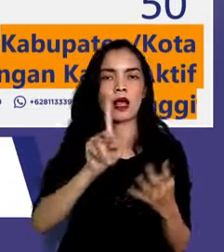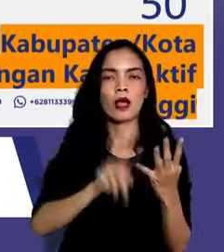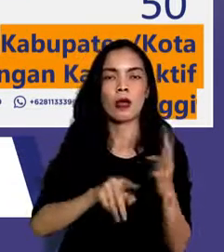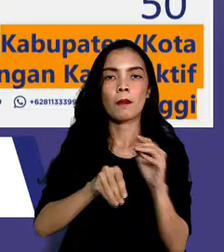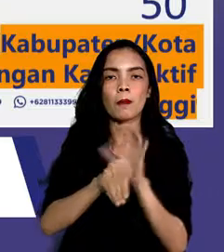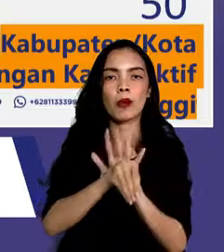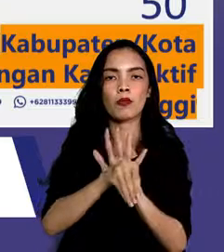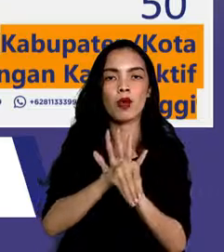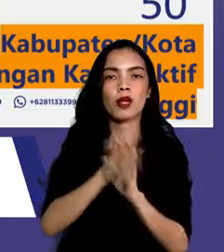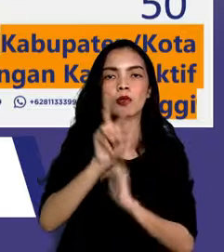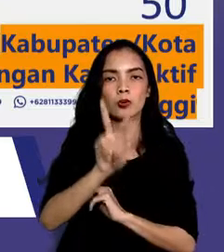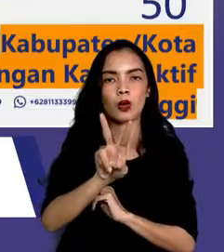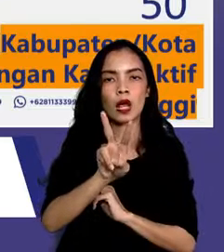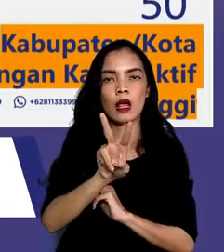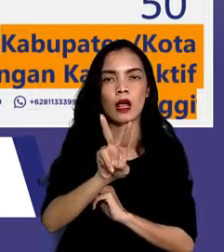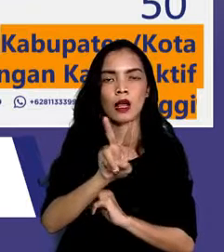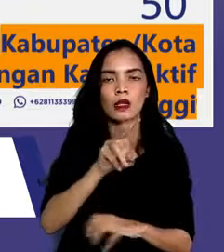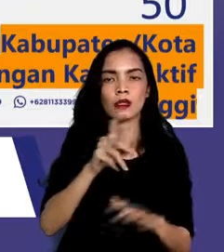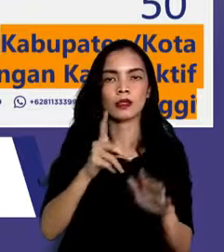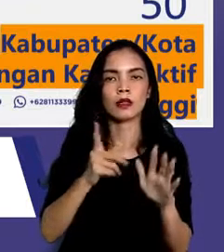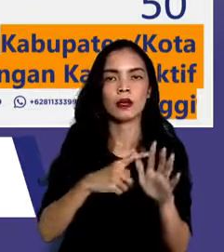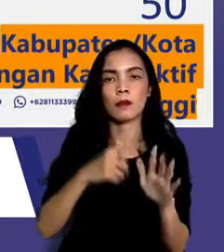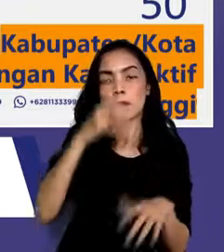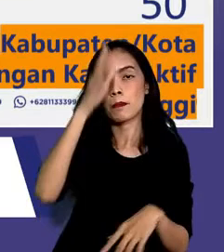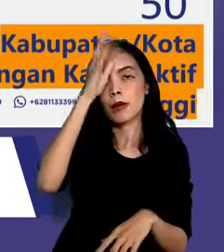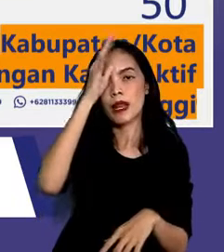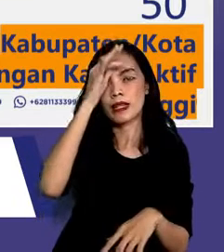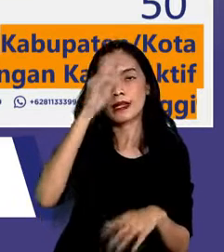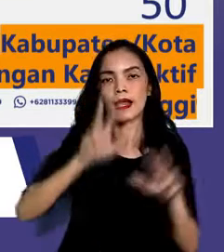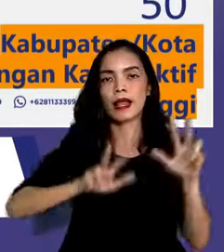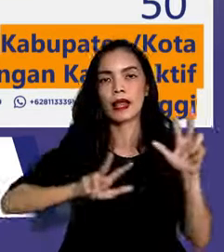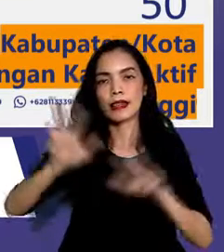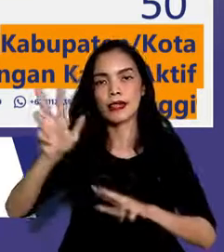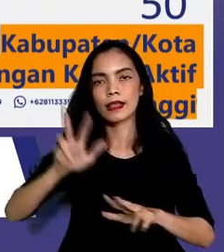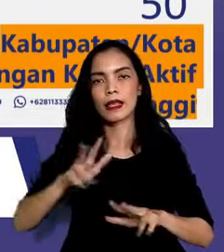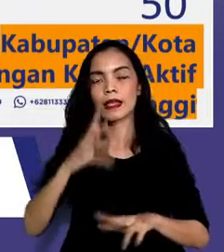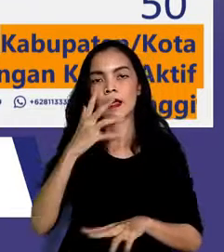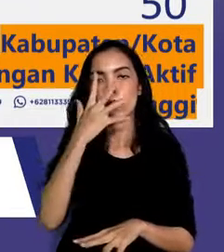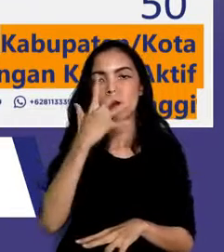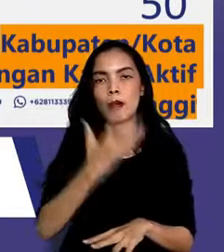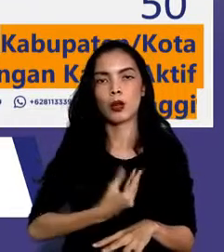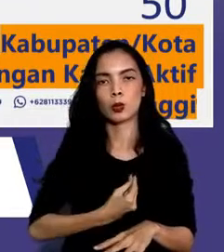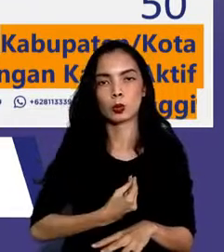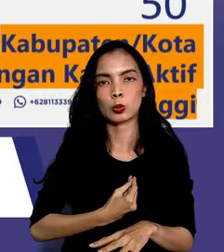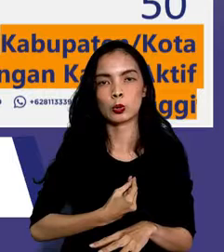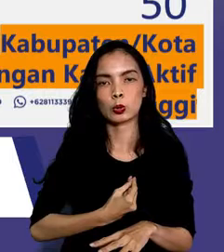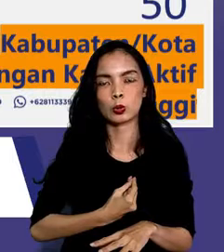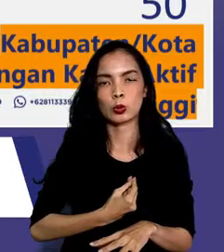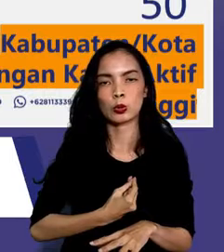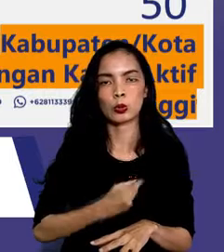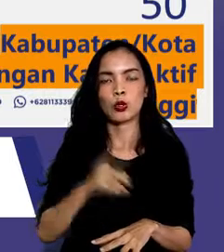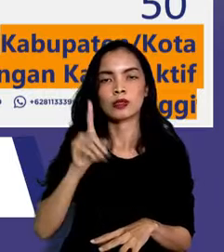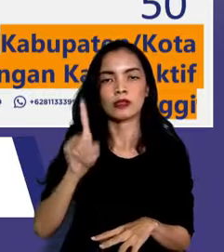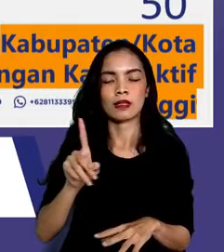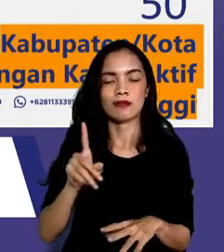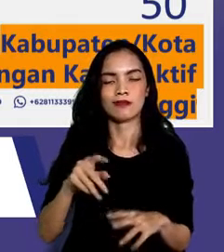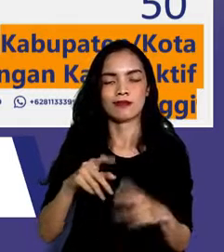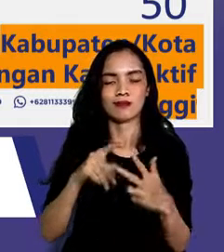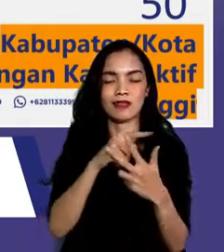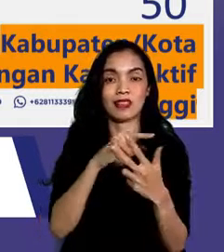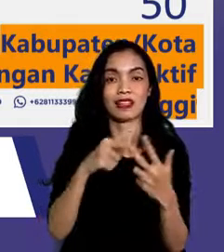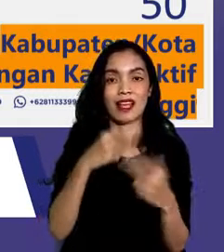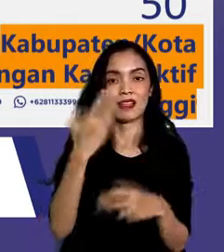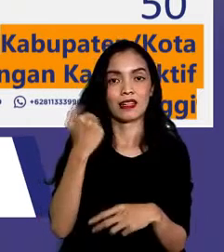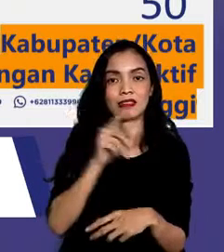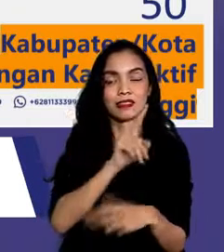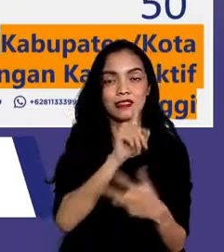Papua ada 2 kabupaten kota, serta Bali, NTT, dan Maluku dengan masing-masing 1 kabupaten kota yang masuk